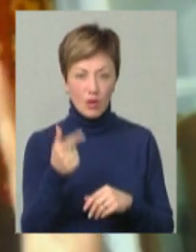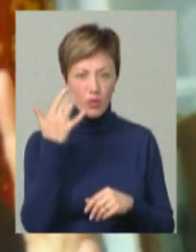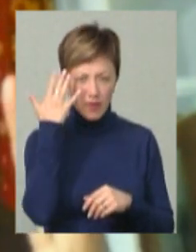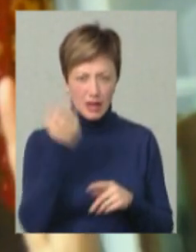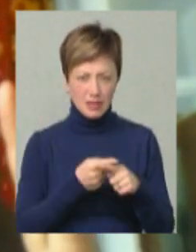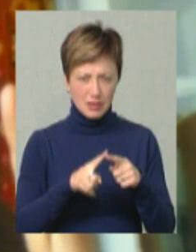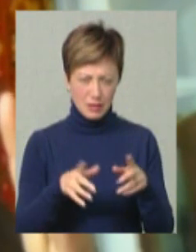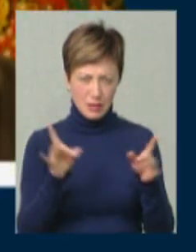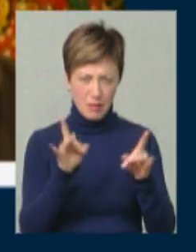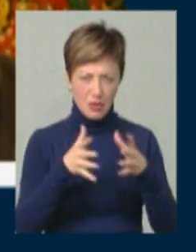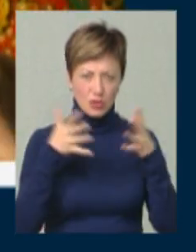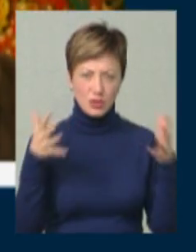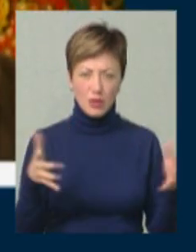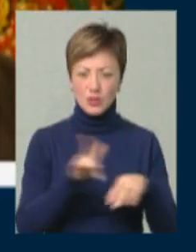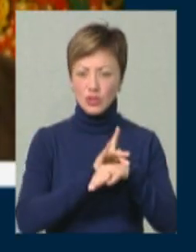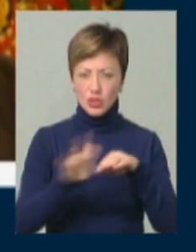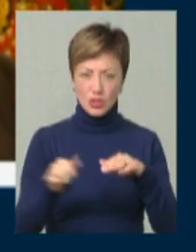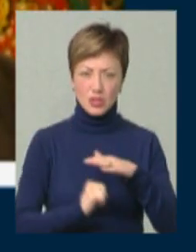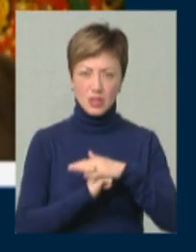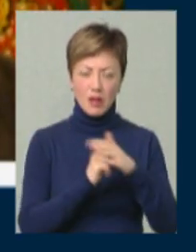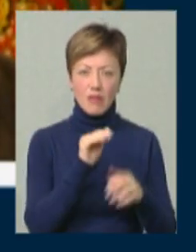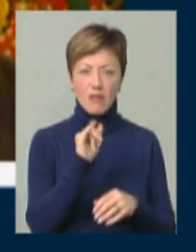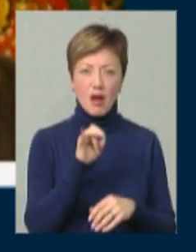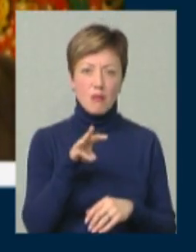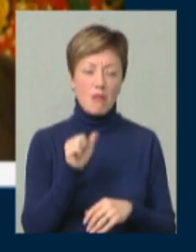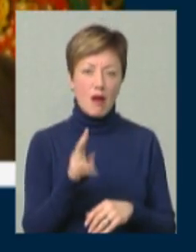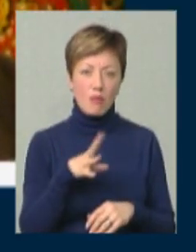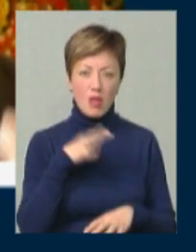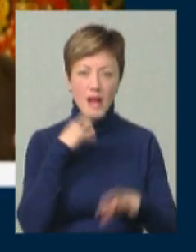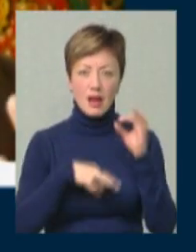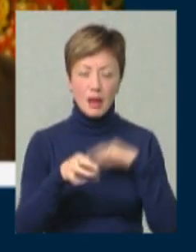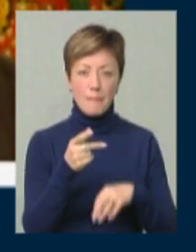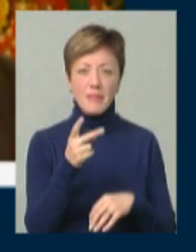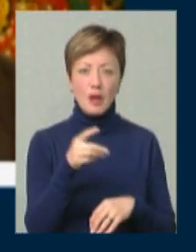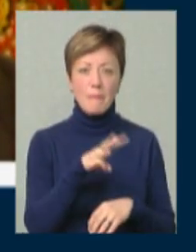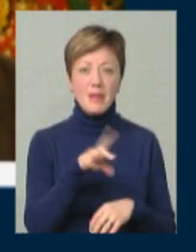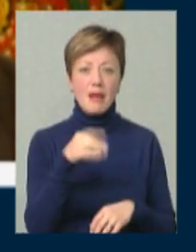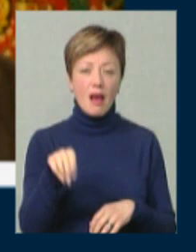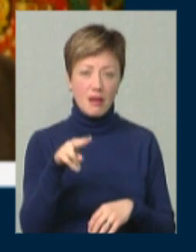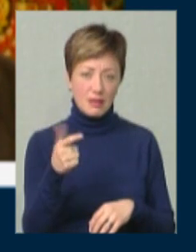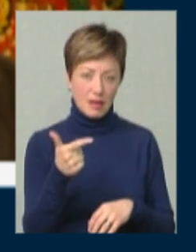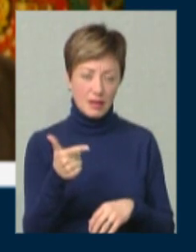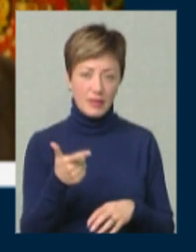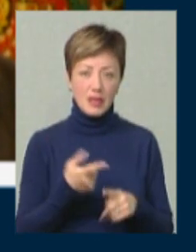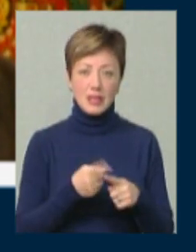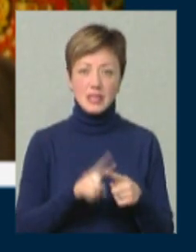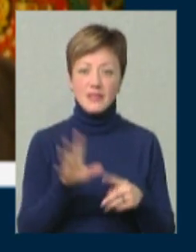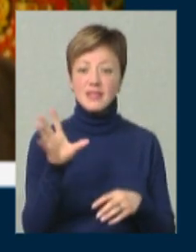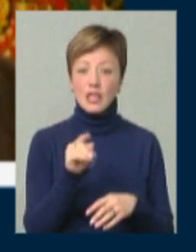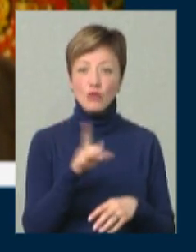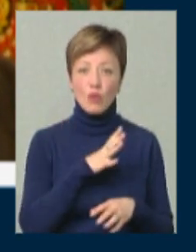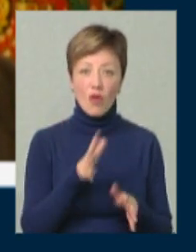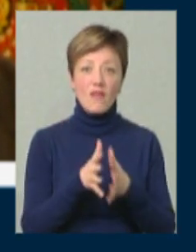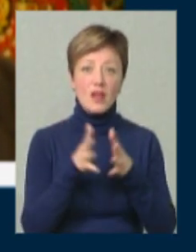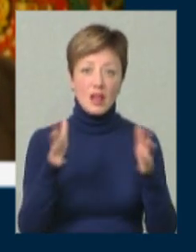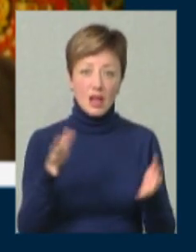виявляєте, які це масштаби. Вони знищили склад фармаку, де було ліків на півтора мільярди гривень. Тобто все, що було